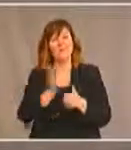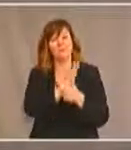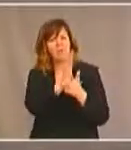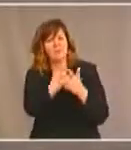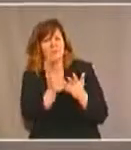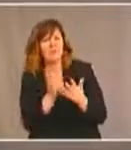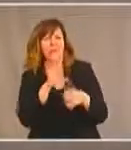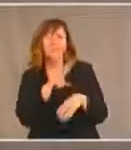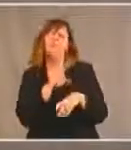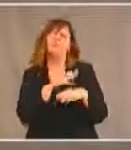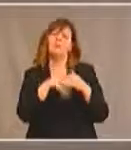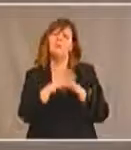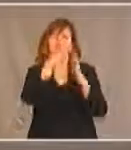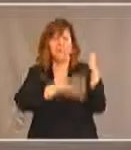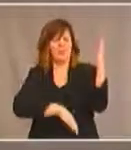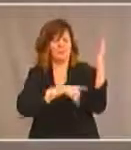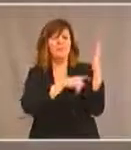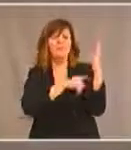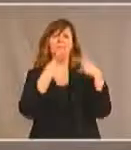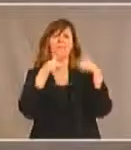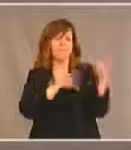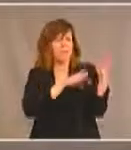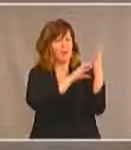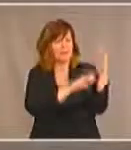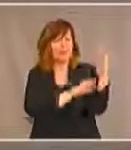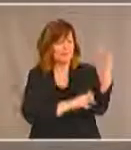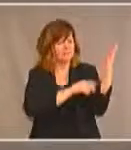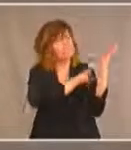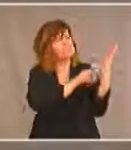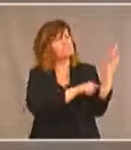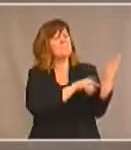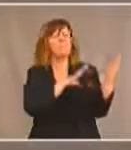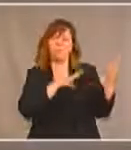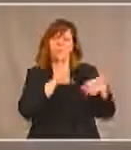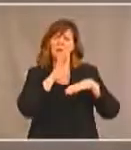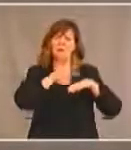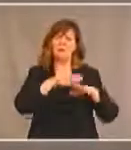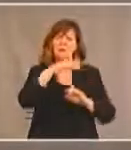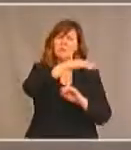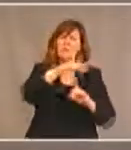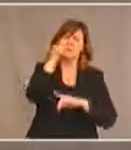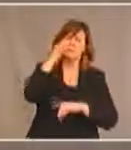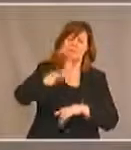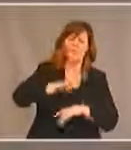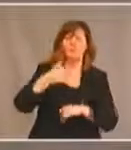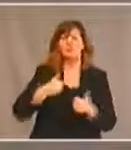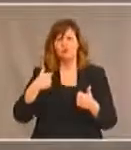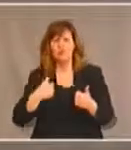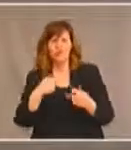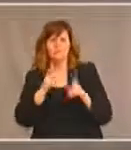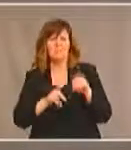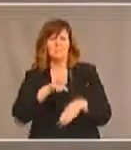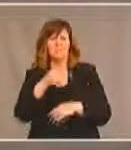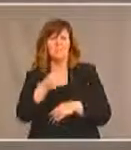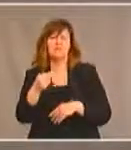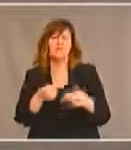certains articles de la déclaration qui traitent de la situation des femmes, des jeunes et des personnes ayant des